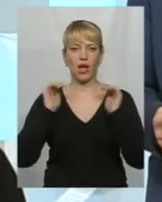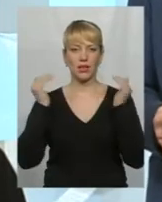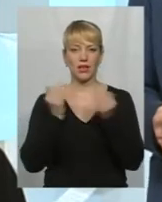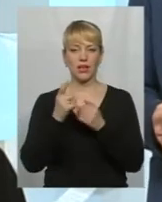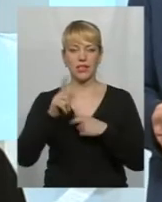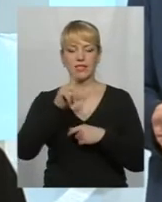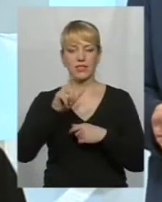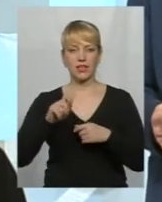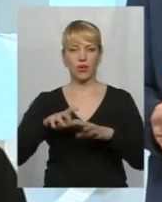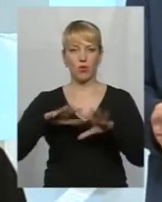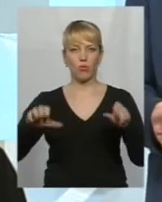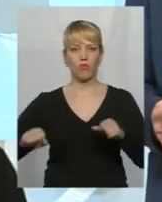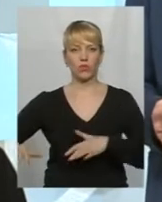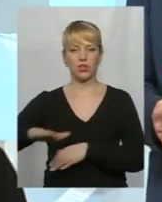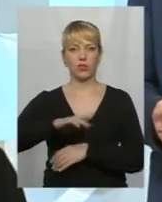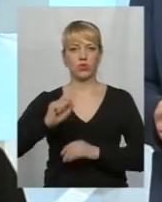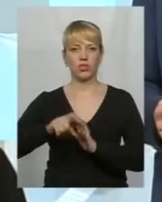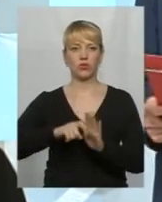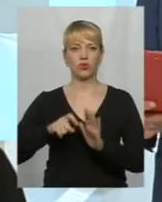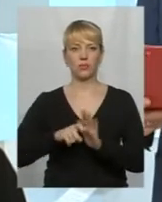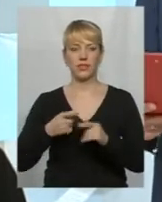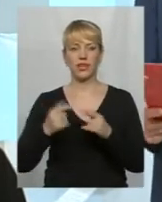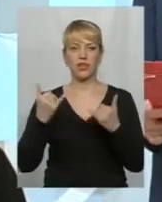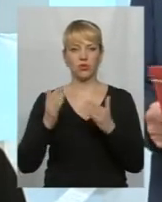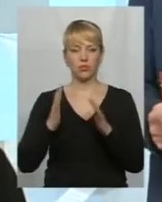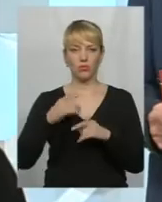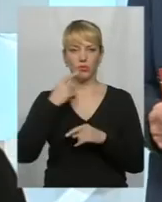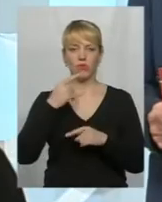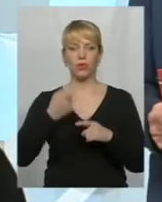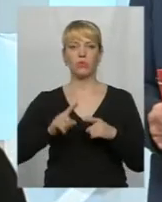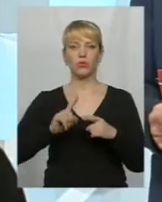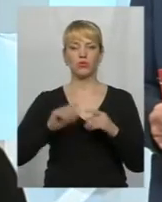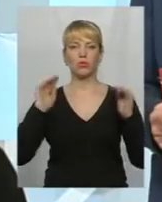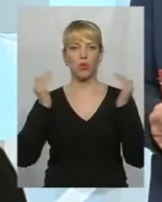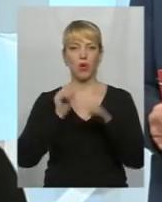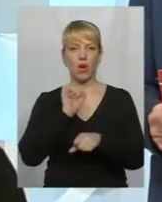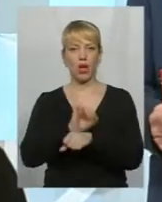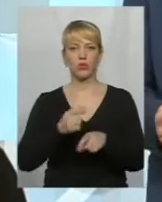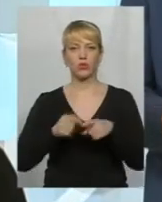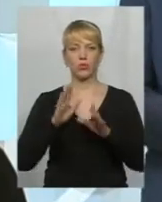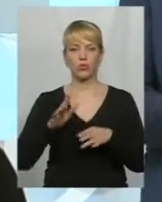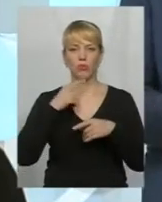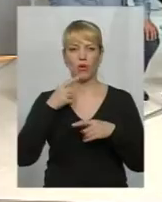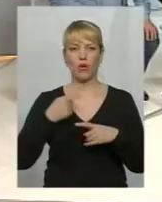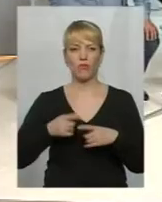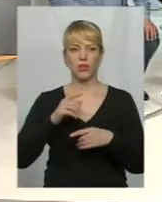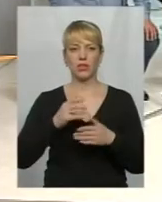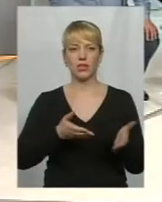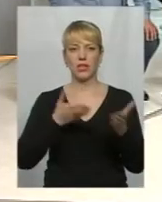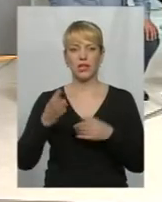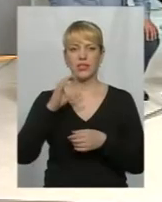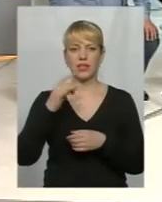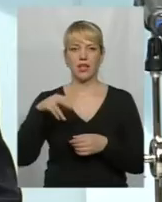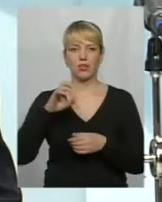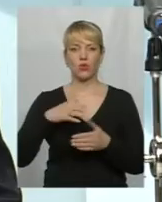на Донбасі. Сьогодні ми будемо якраз говорити про цю блокаду. Запросили до нас в гості Вікторію Середюк, це